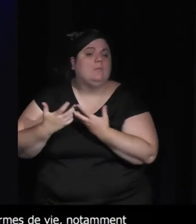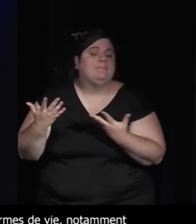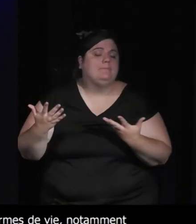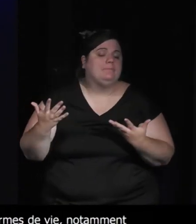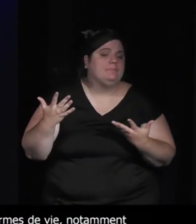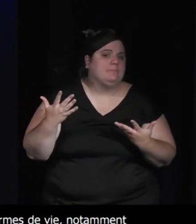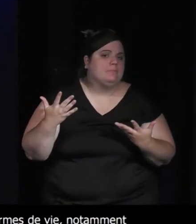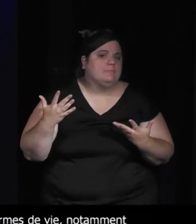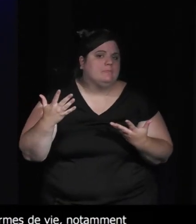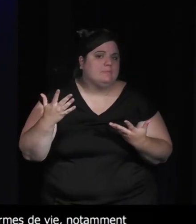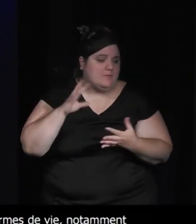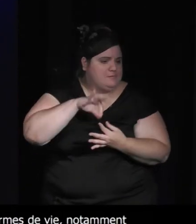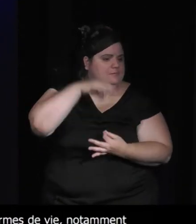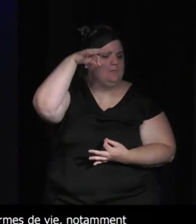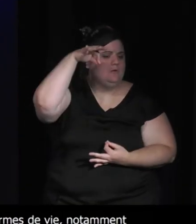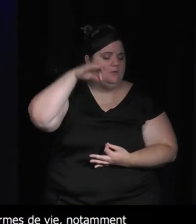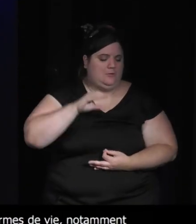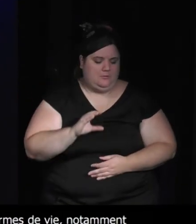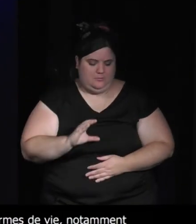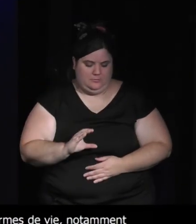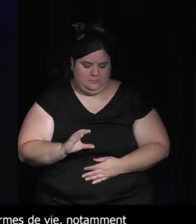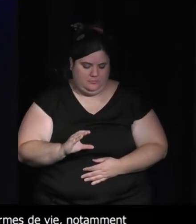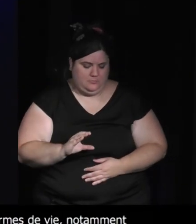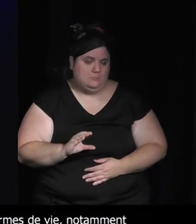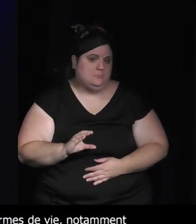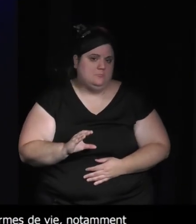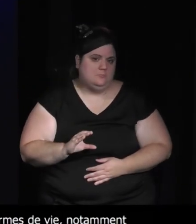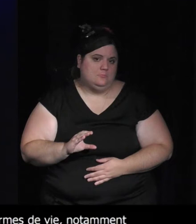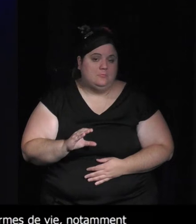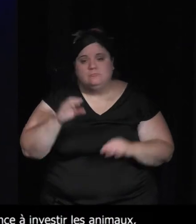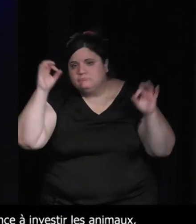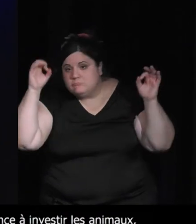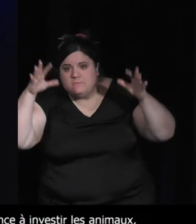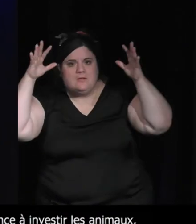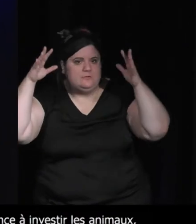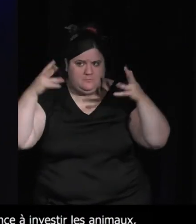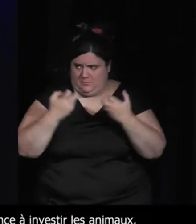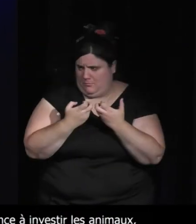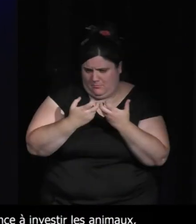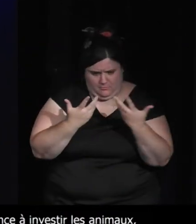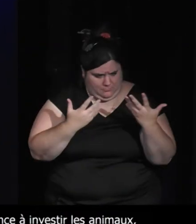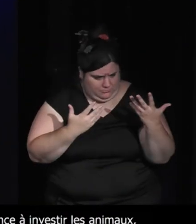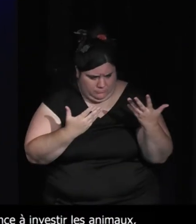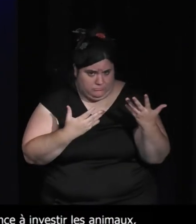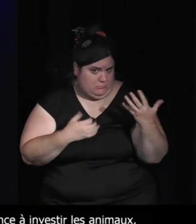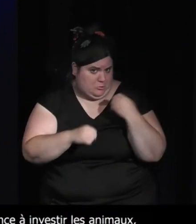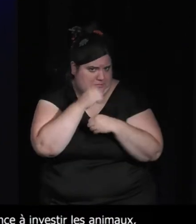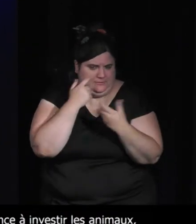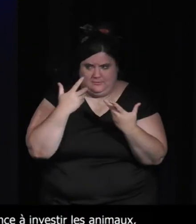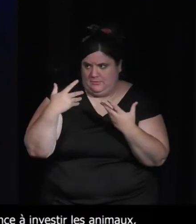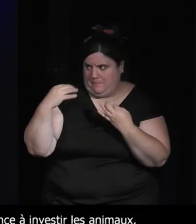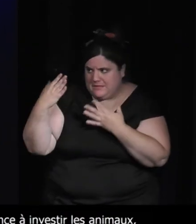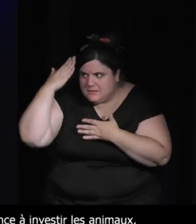dans lesquelles vous vous transformez dans les voyages du chaman ou dans les cérémonies dans des formes animales